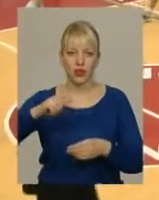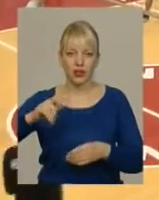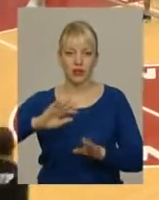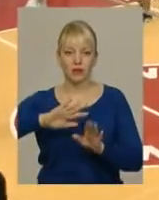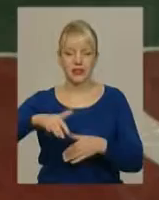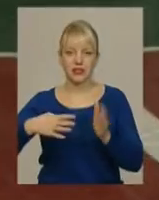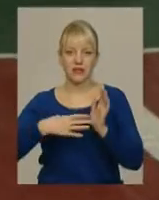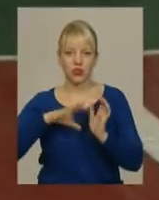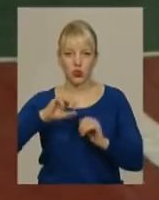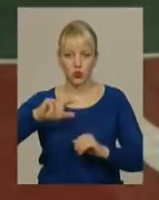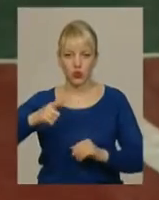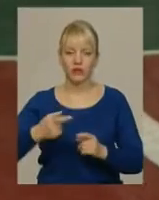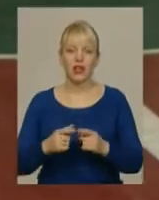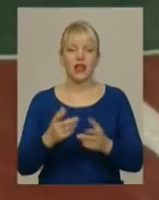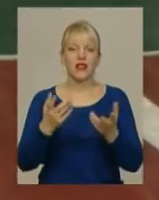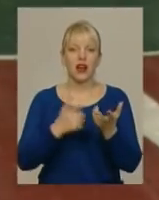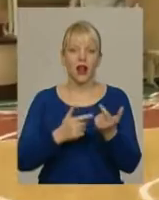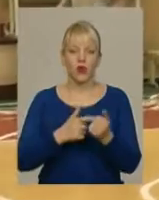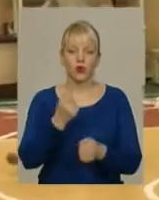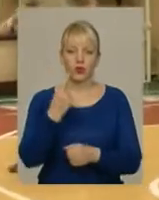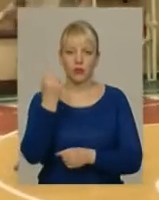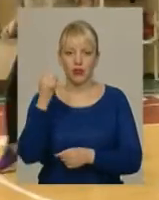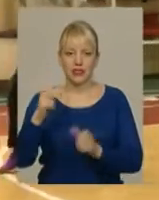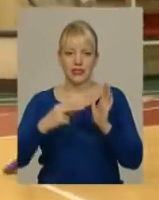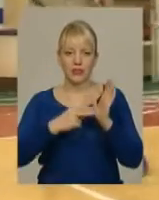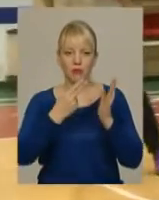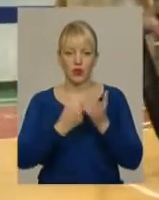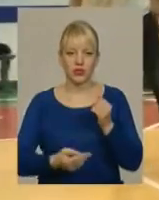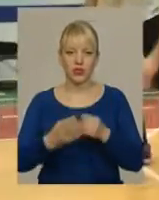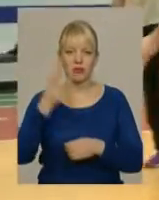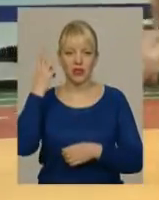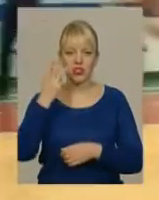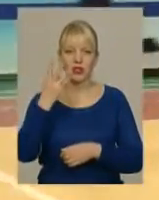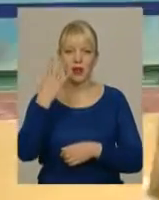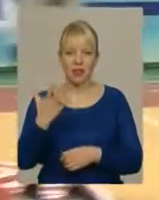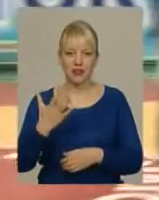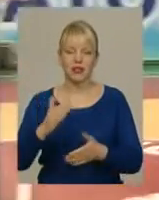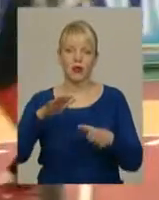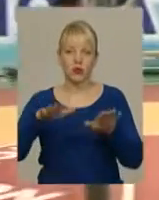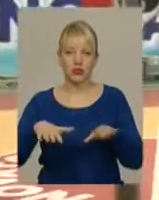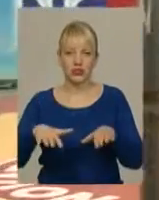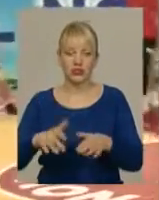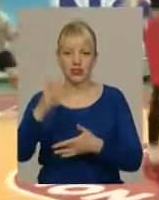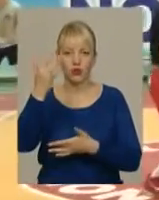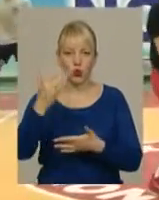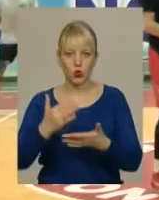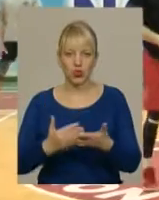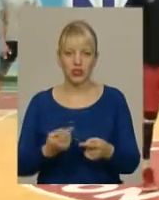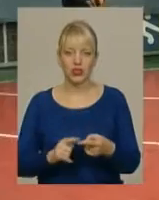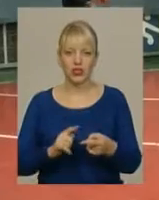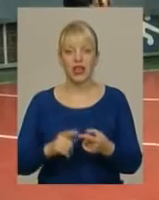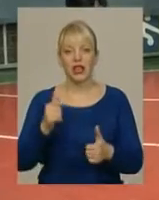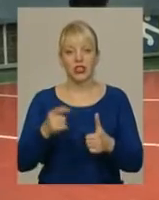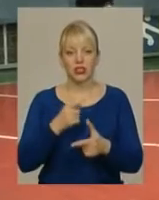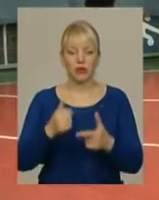змагань на рахунку новаторців 11 перемог і 7 поразок, хмельничани на п'ятій позиції в турнірній таблиці чемпіонату. Чи побореться клуб у